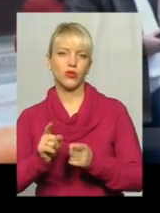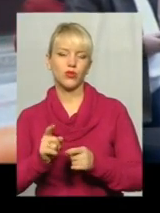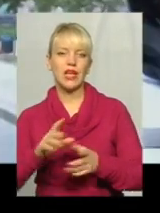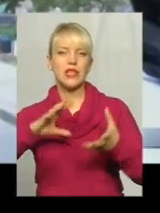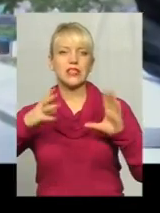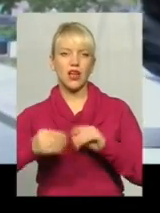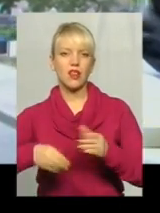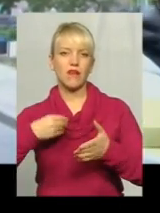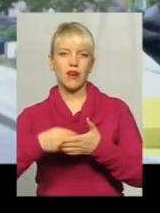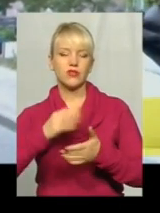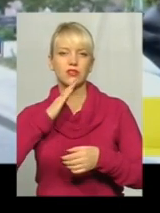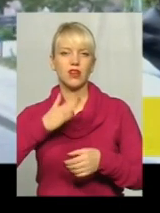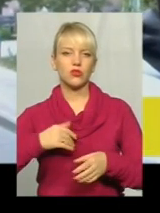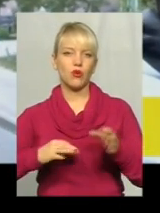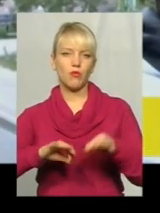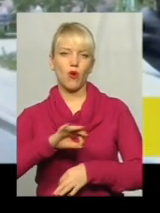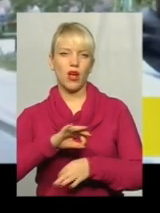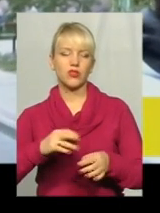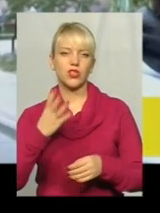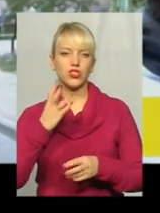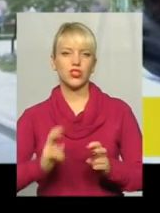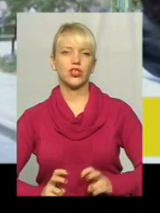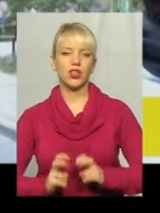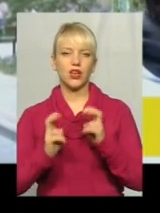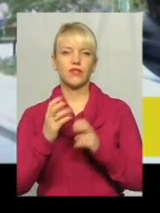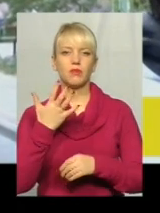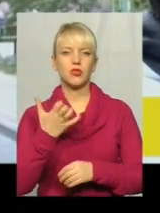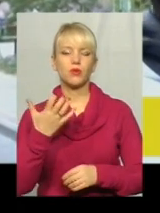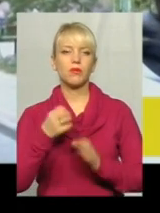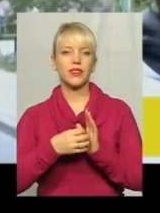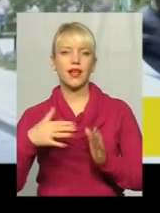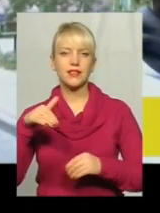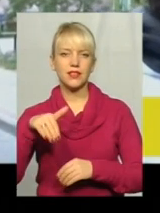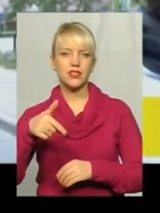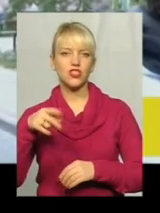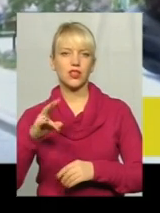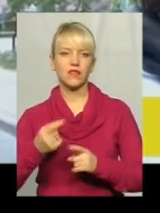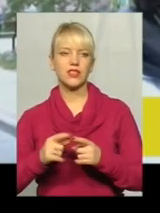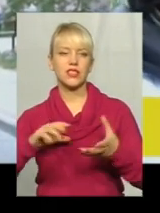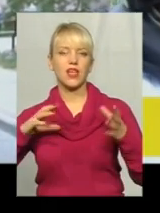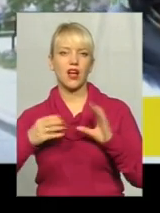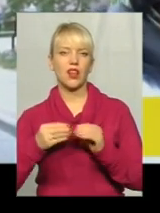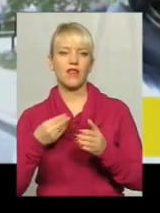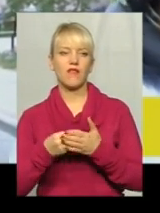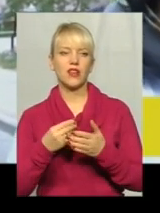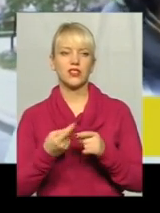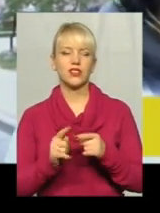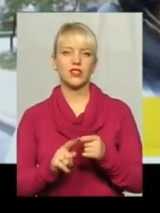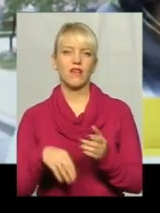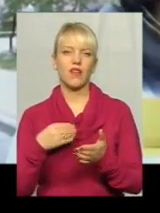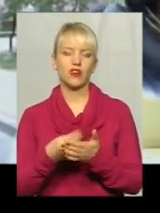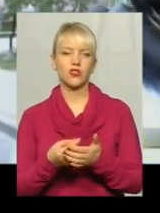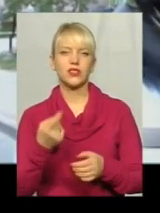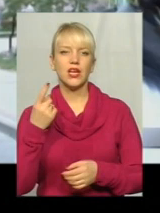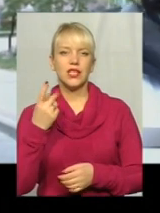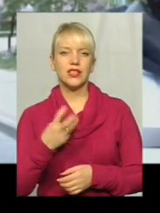вартість нашого проєкту на чотири ліфти становить 515 тисяч гривень. Це загальна вартість. Із цієї вартості